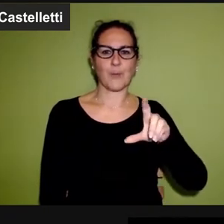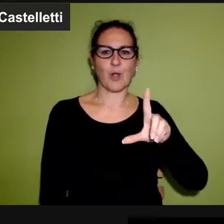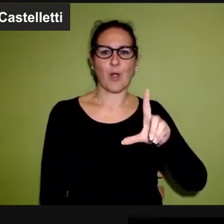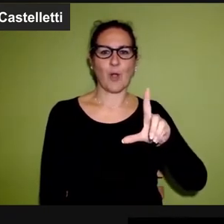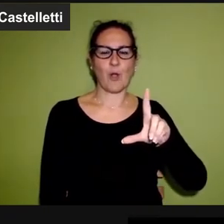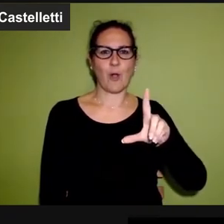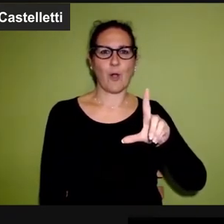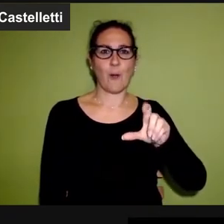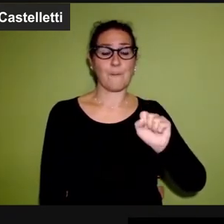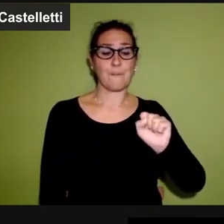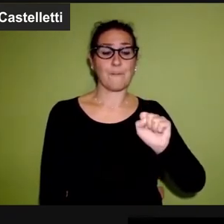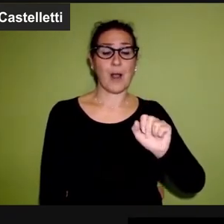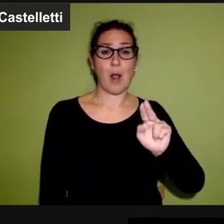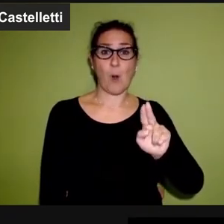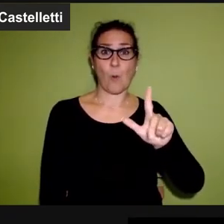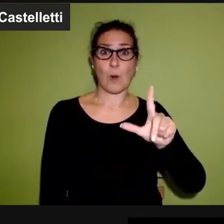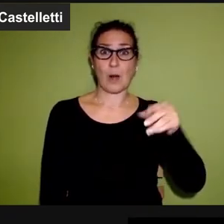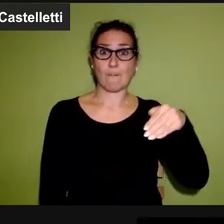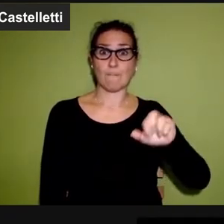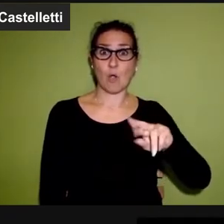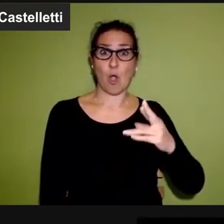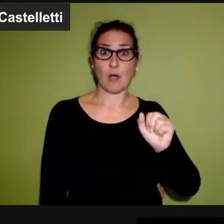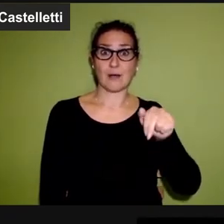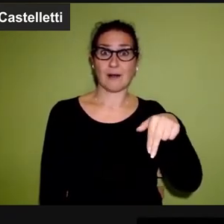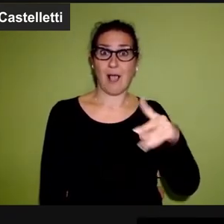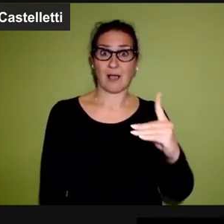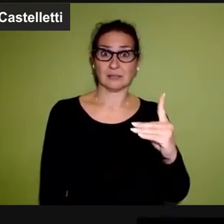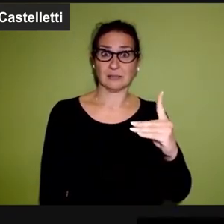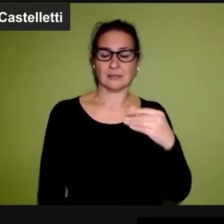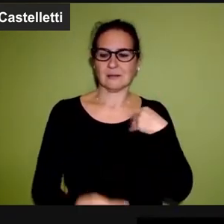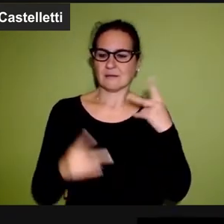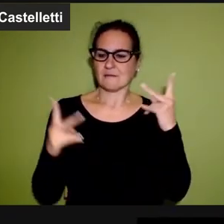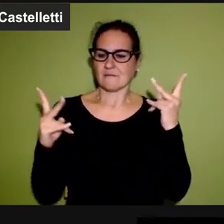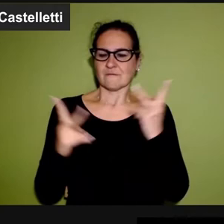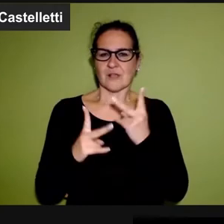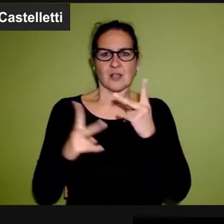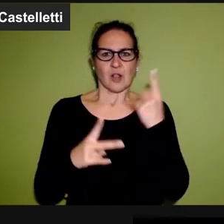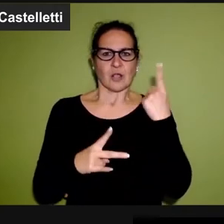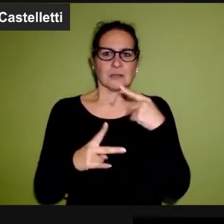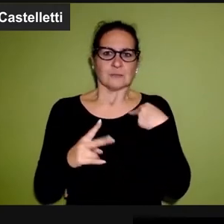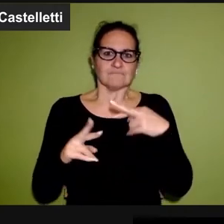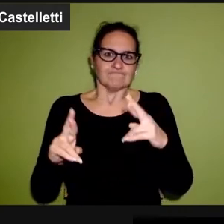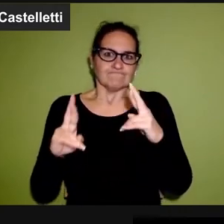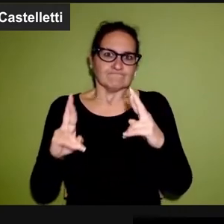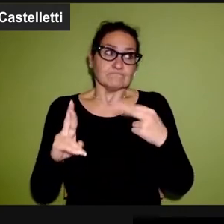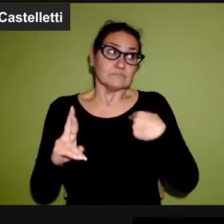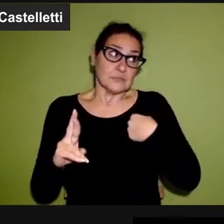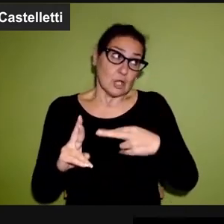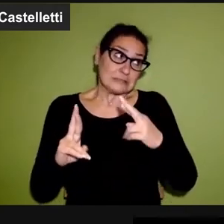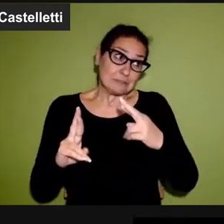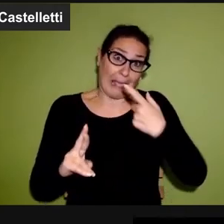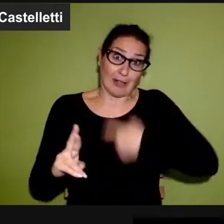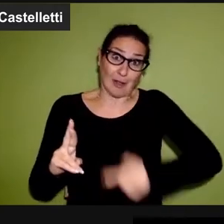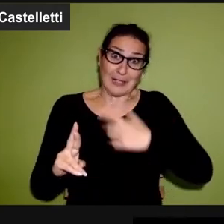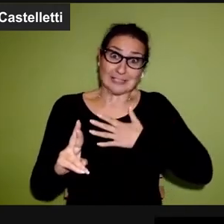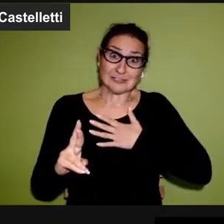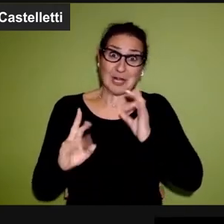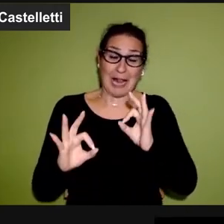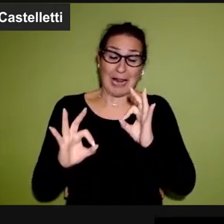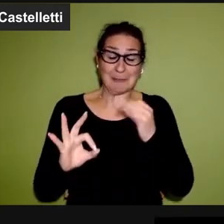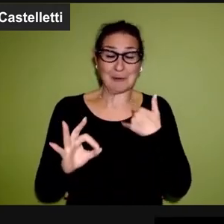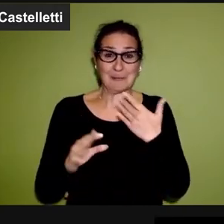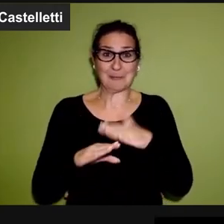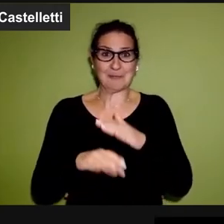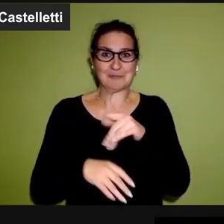Paul Morand, che credo rappresenti quello che si augurano la maggior parte delle persone, almeno parlo per me e mi